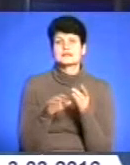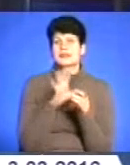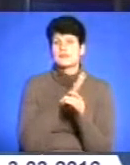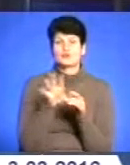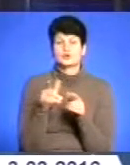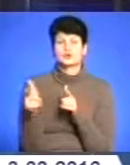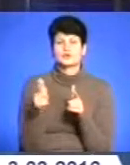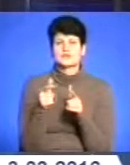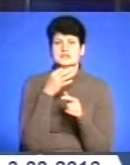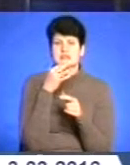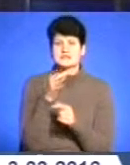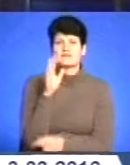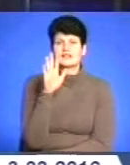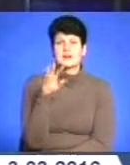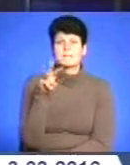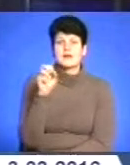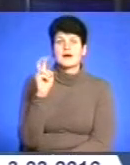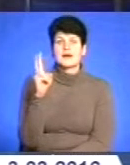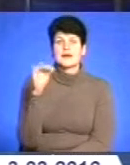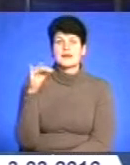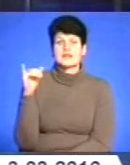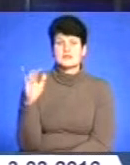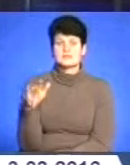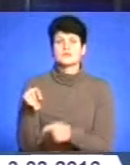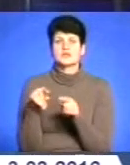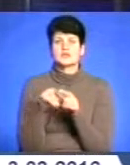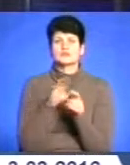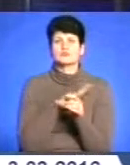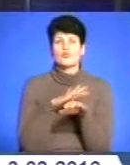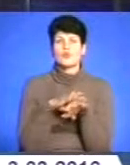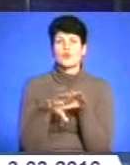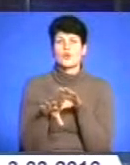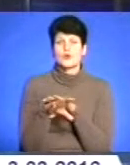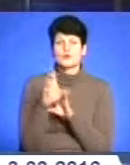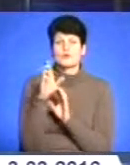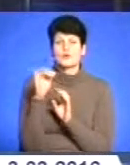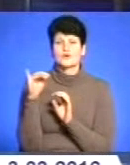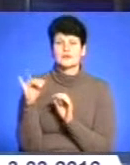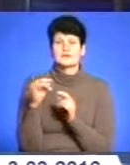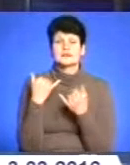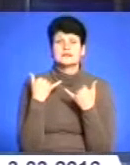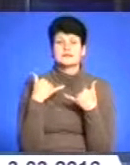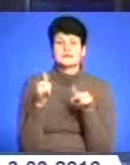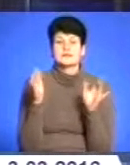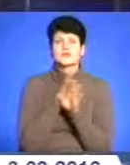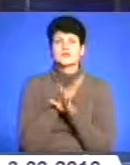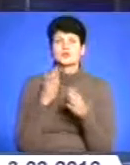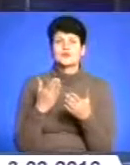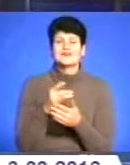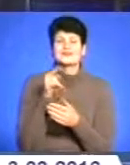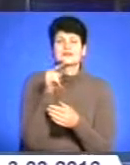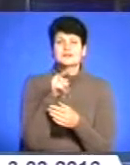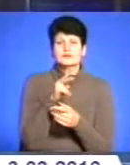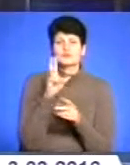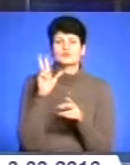полону» правозахисник і волонтер Валерій Макеєв. Йому також довелося побувати в полоні бойовиків. Незвичні долі і героїчні вчинки тих, кому почастило